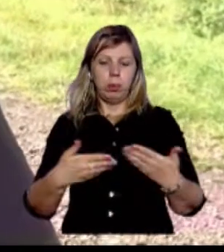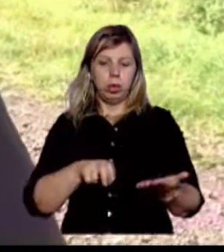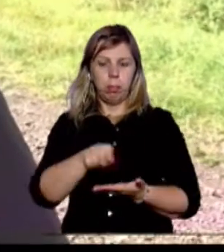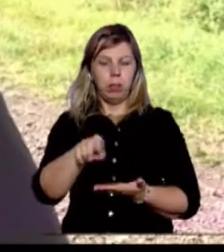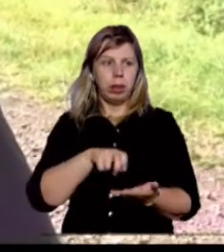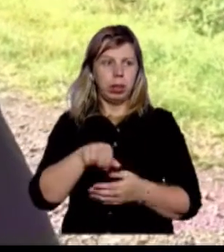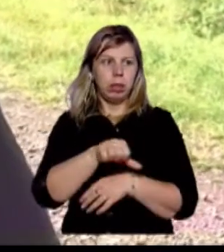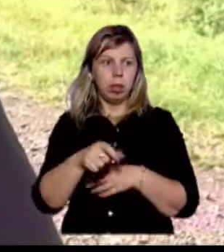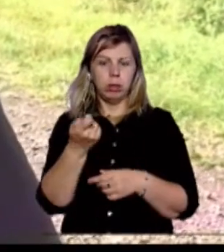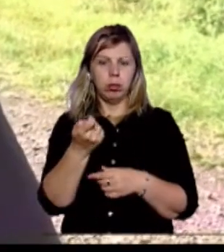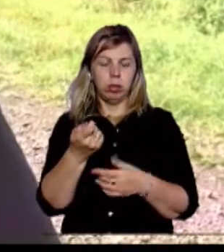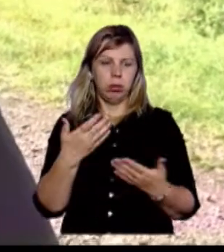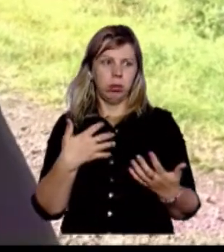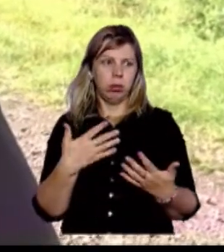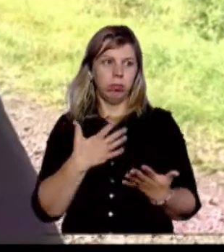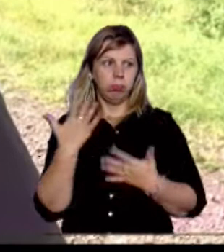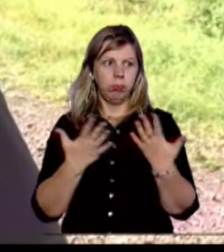він б десь трошечки пожвавив.